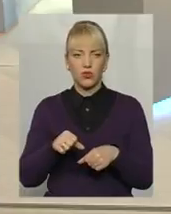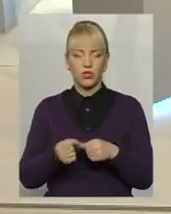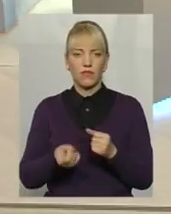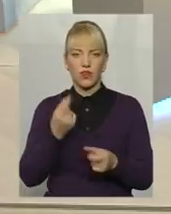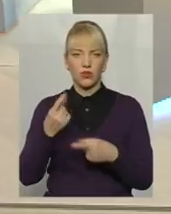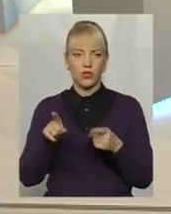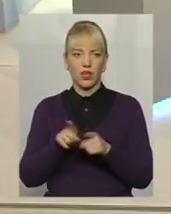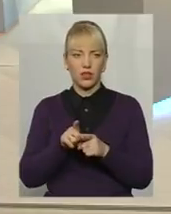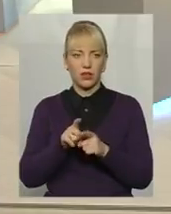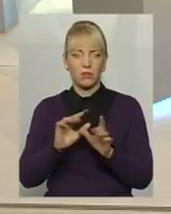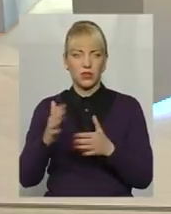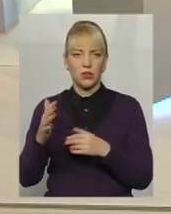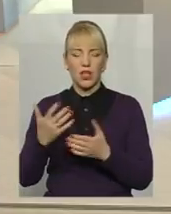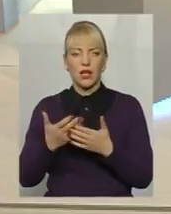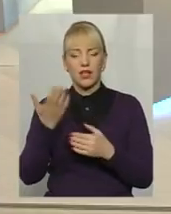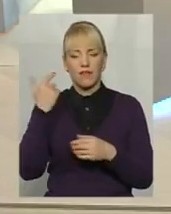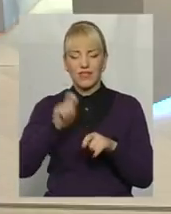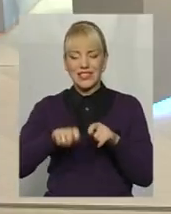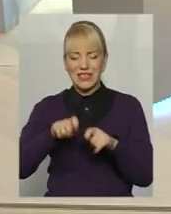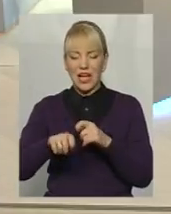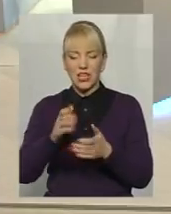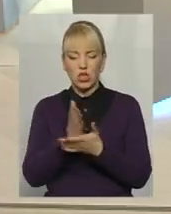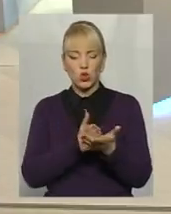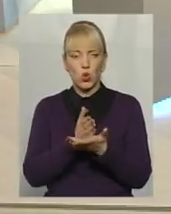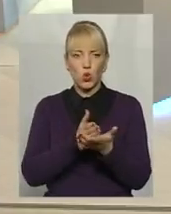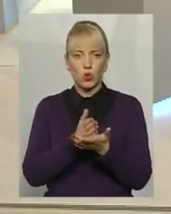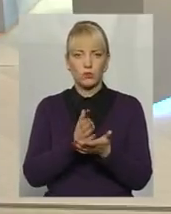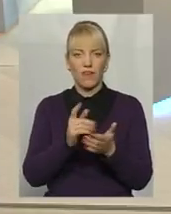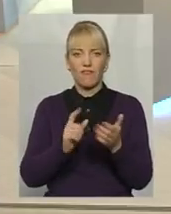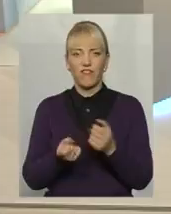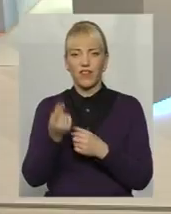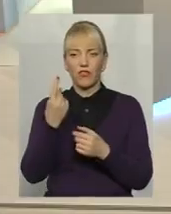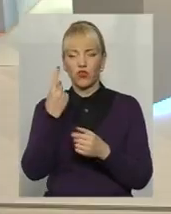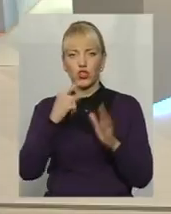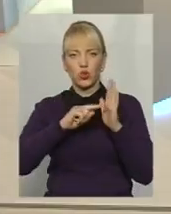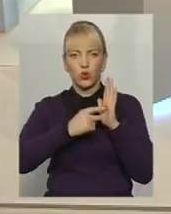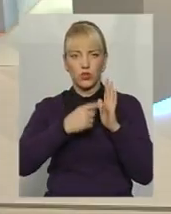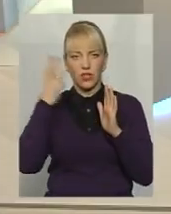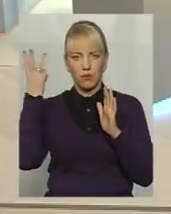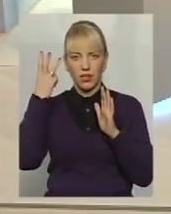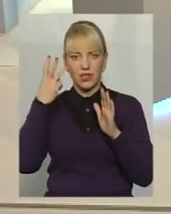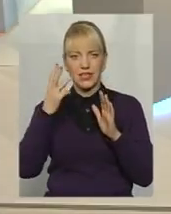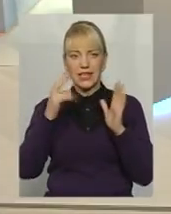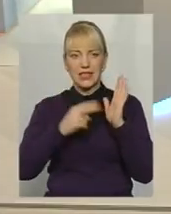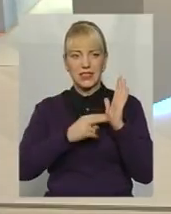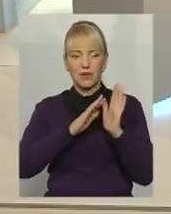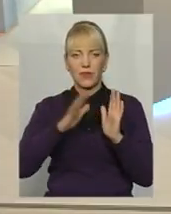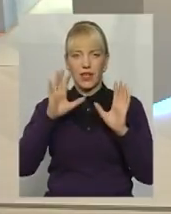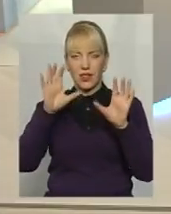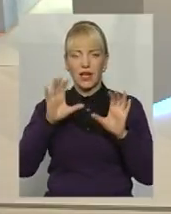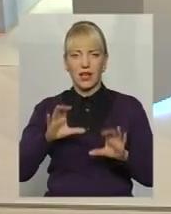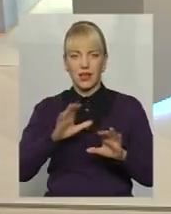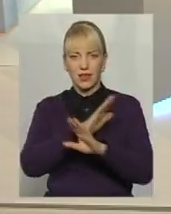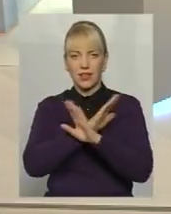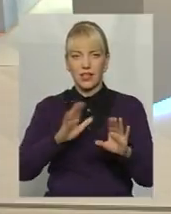Фіскальна служба виявила в нас тільки в одній точці Хмельницької сім нелегальних цехів, так?